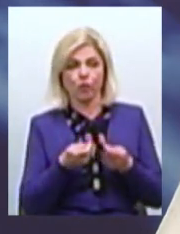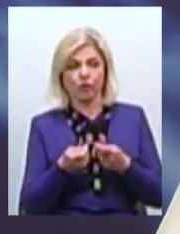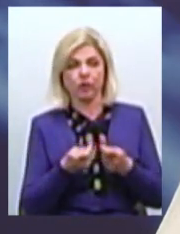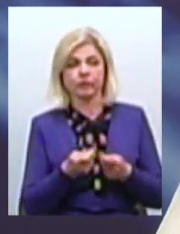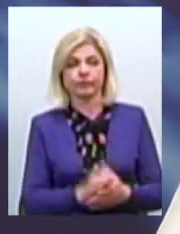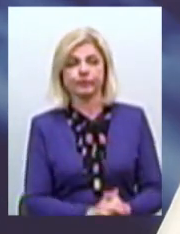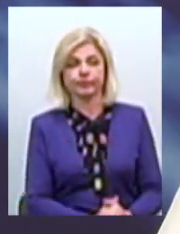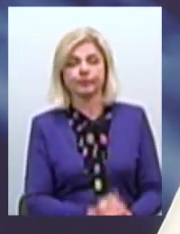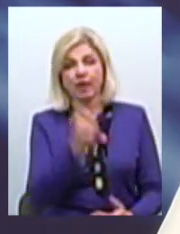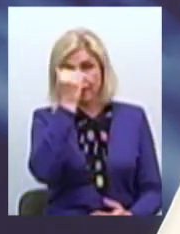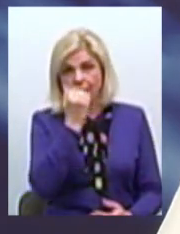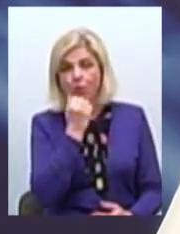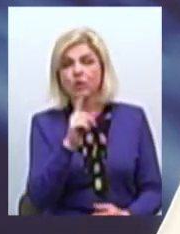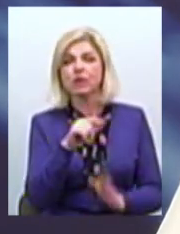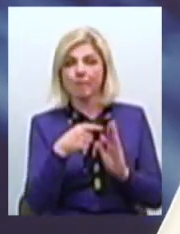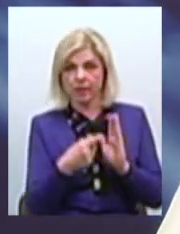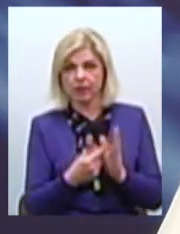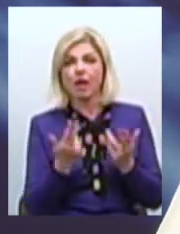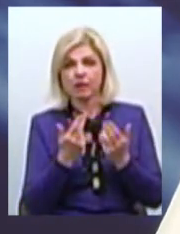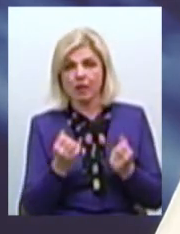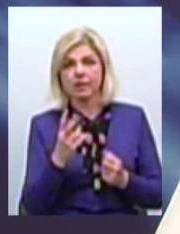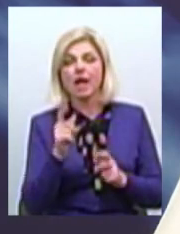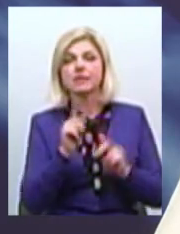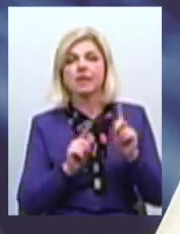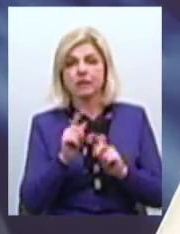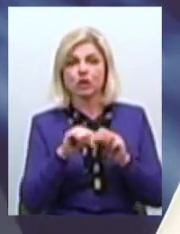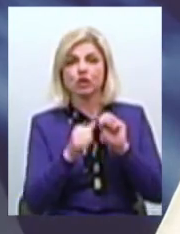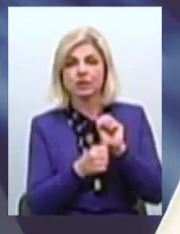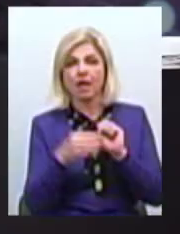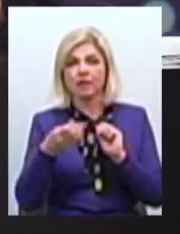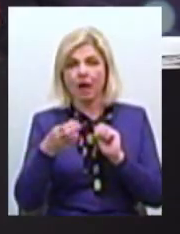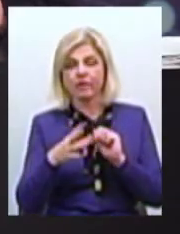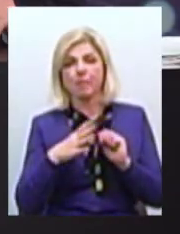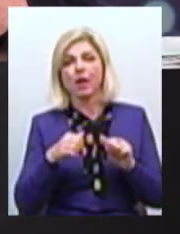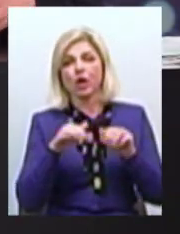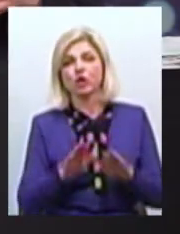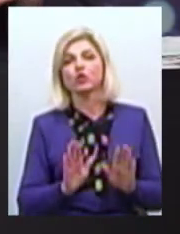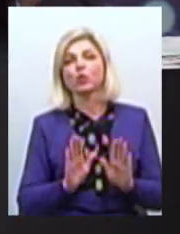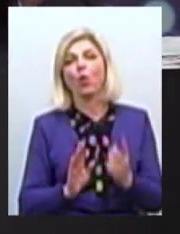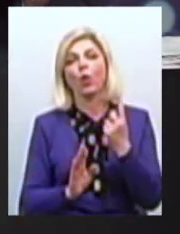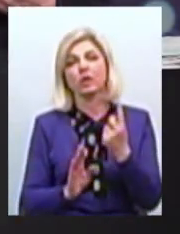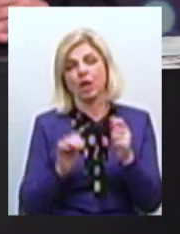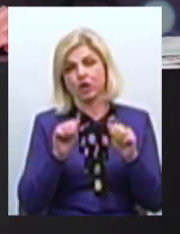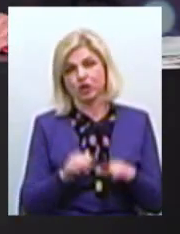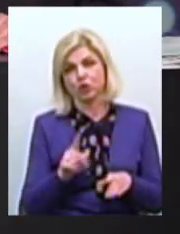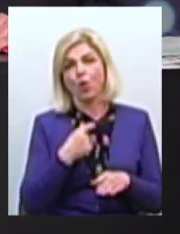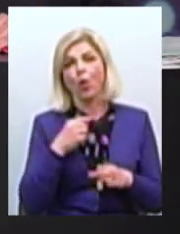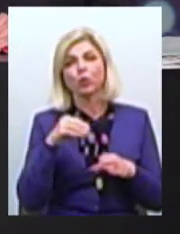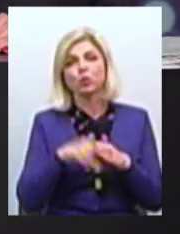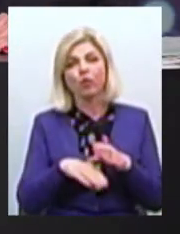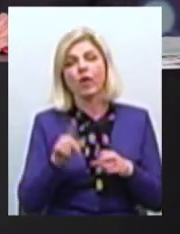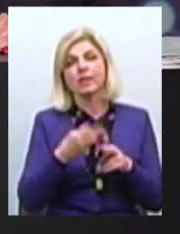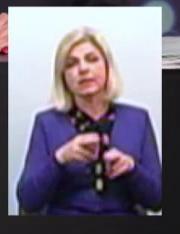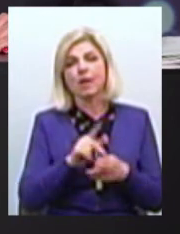будете Дякую за запитання Тому що дійсно На сесії 16 травня Ми прийняли тільки Одне рішення Що проголосували Що ці